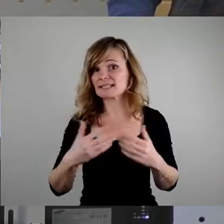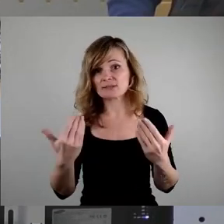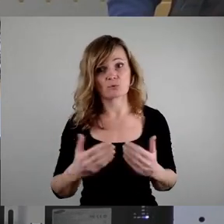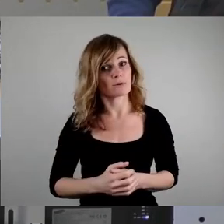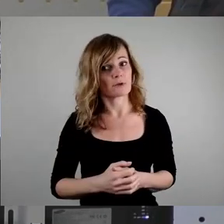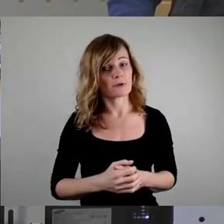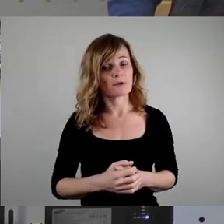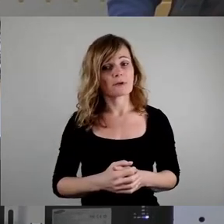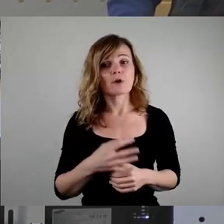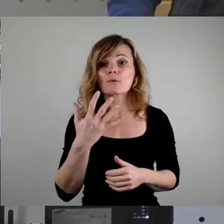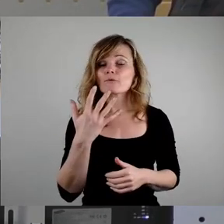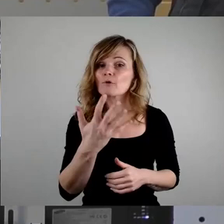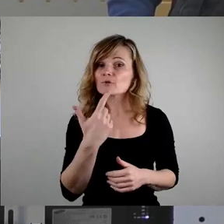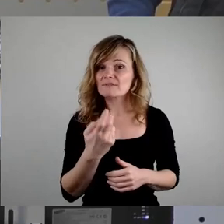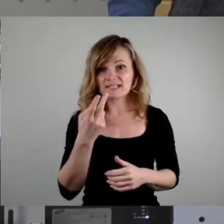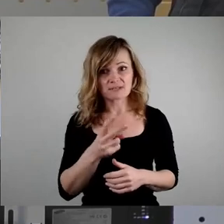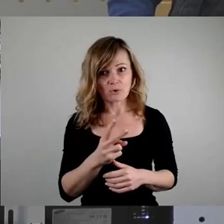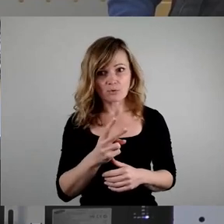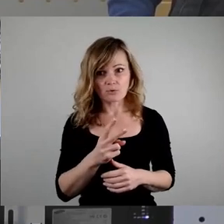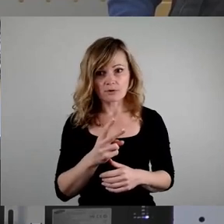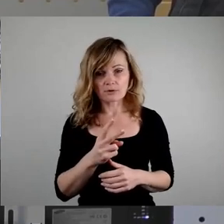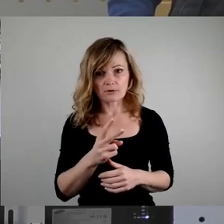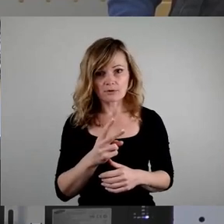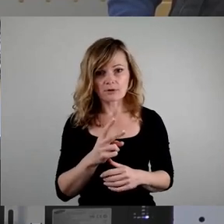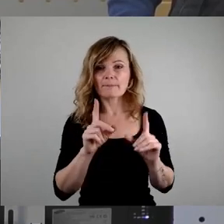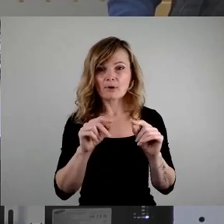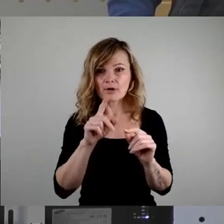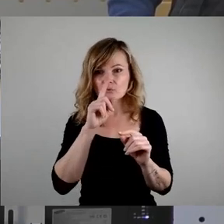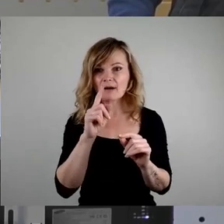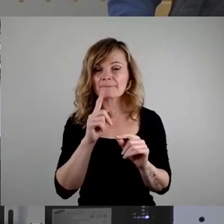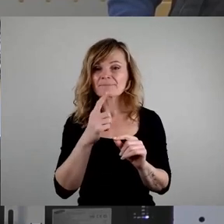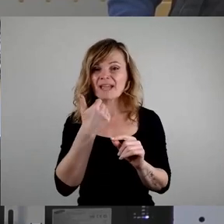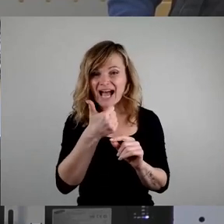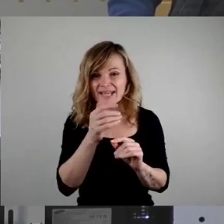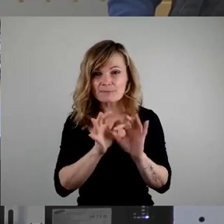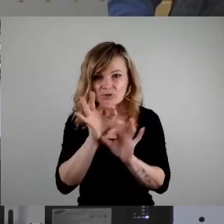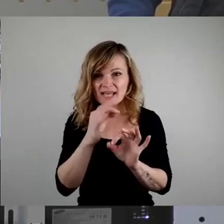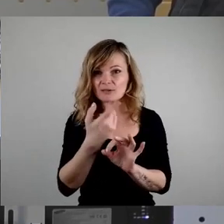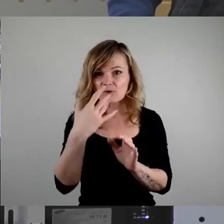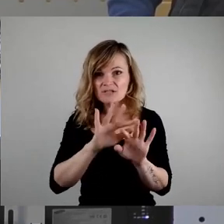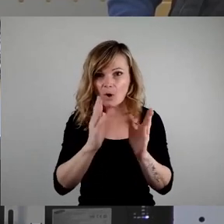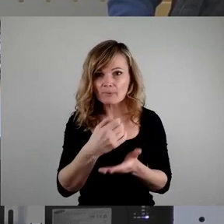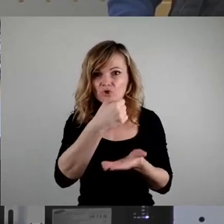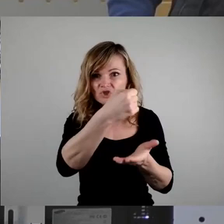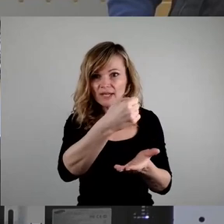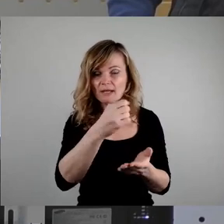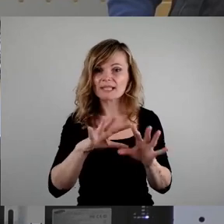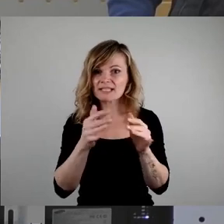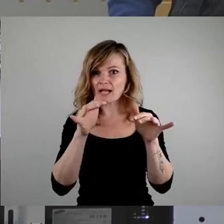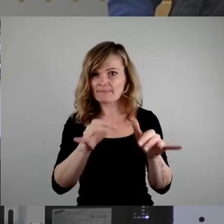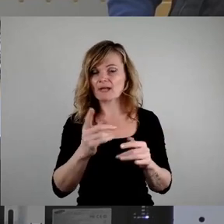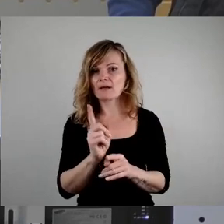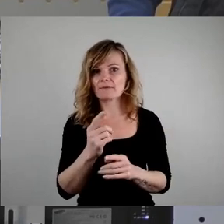Selbst die 25 Euro wären nur 1% unseres Budgets, was wir hier in der Stadt haben, auf die Stadtbezirksebene